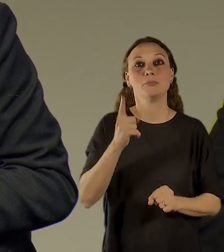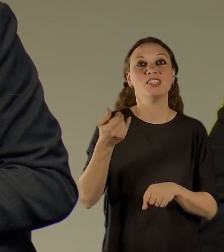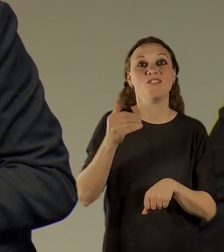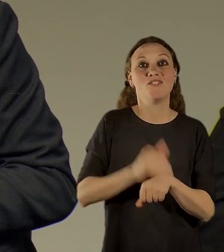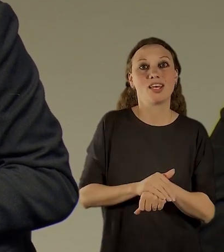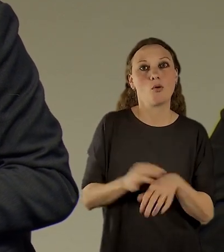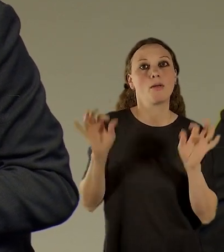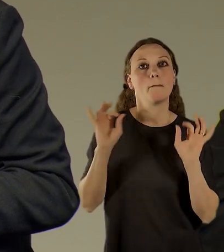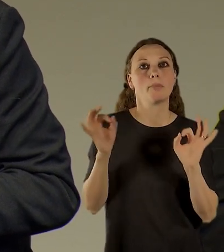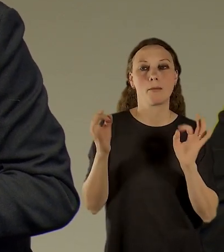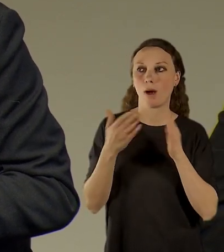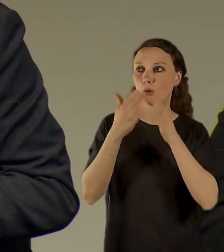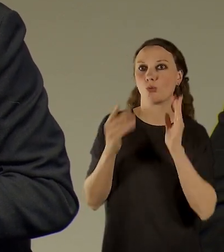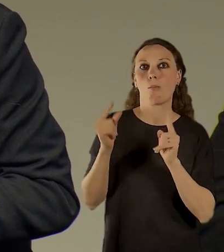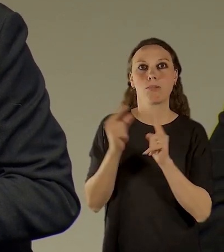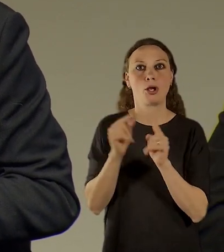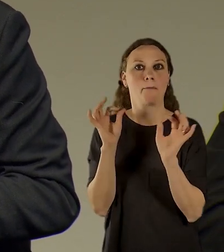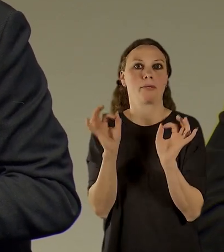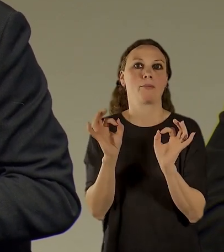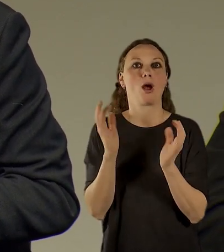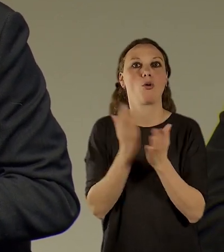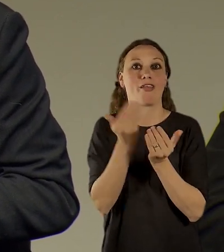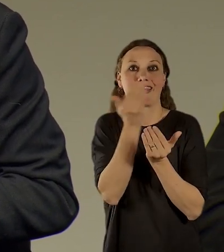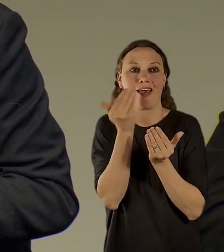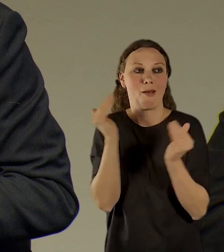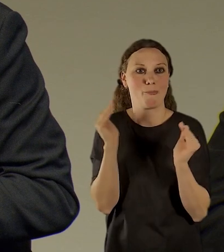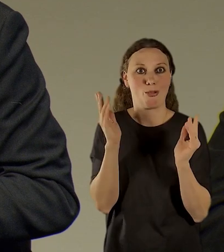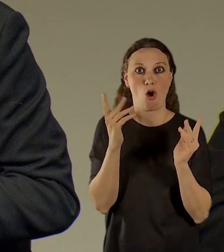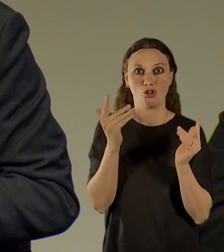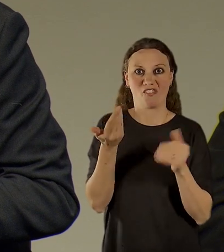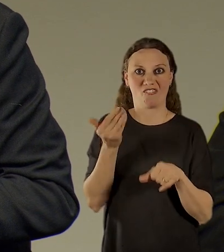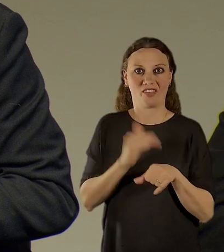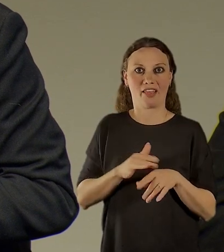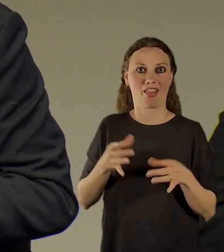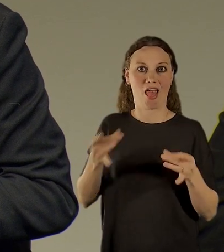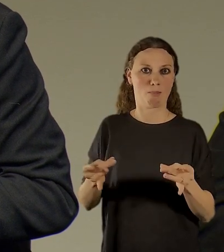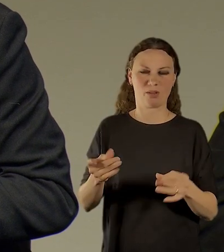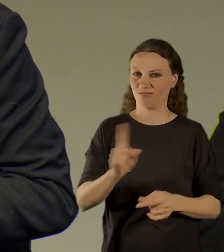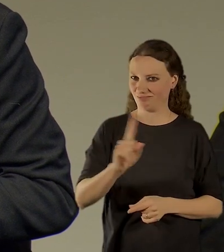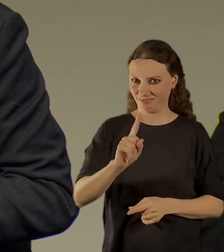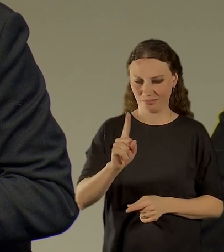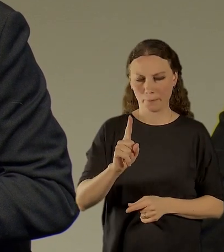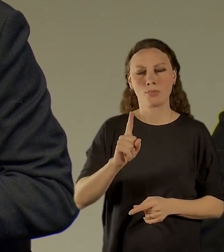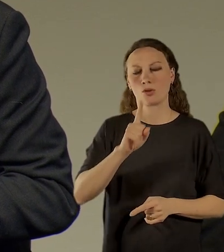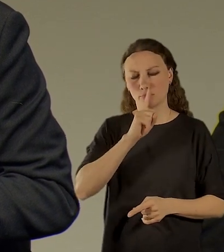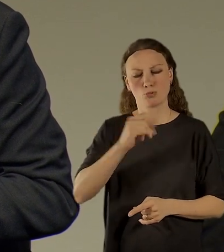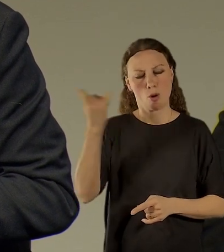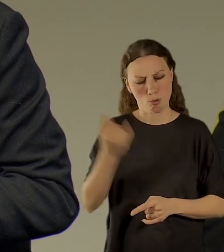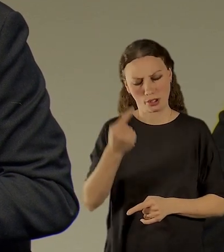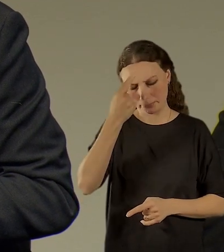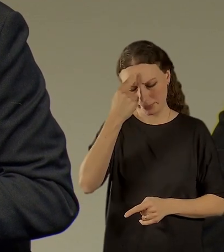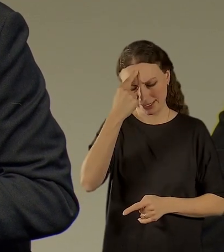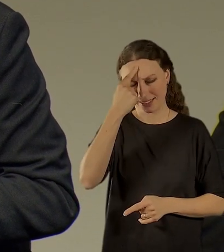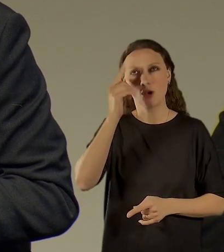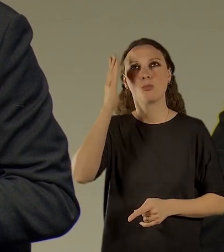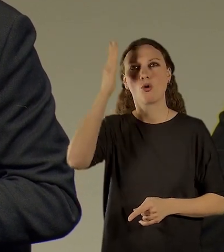dělat velký muzeum a jenomže velké muzeum je pěkné, když máme prostě první